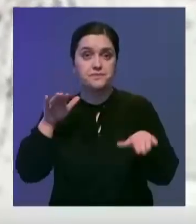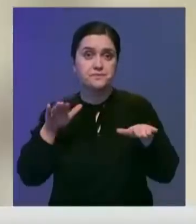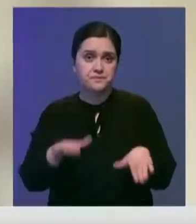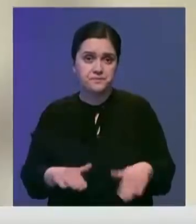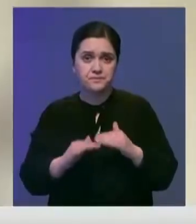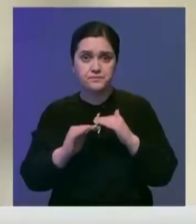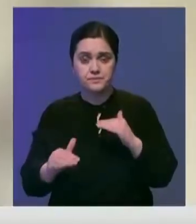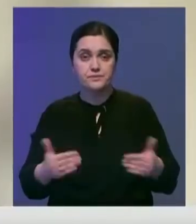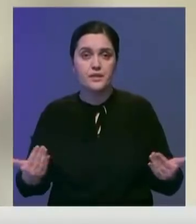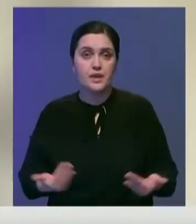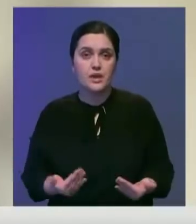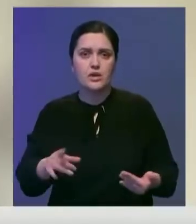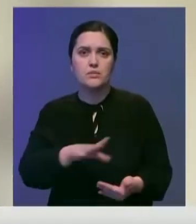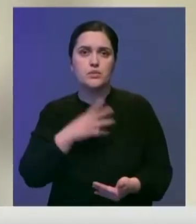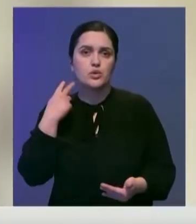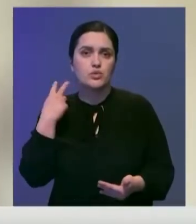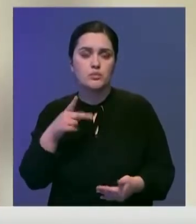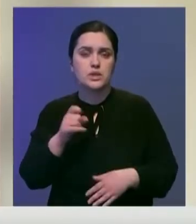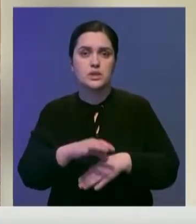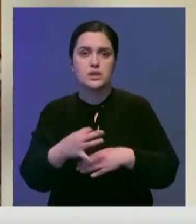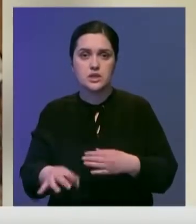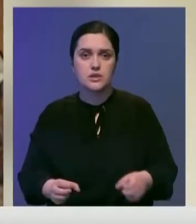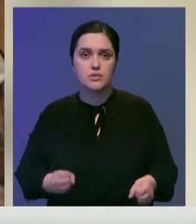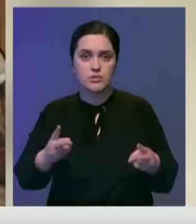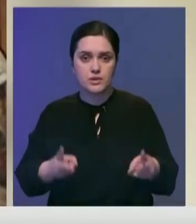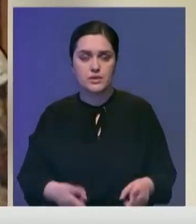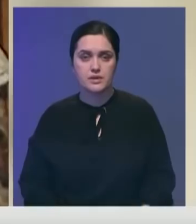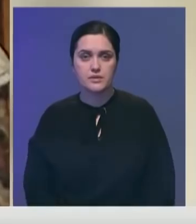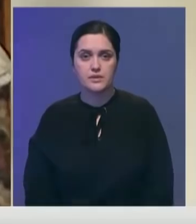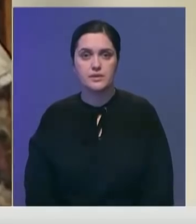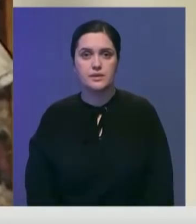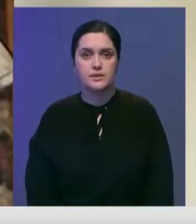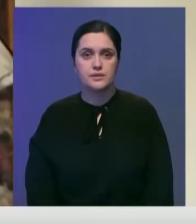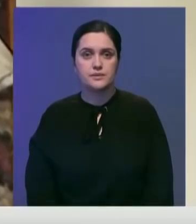что 45-летний местный житель ранее уже был судим за тяжкие преступления.